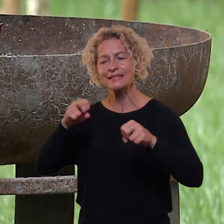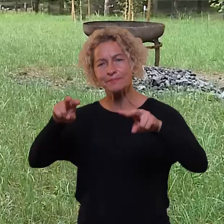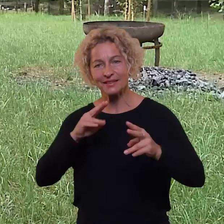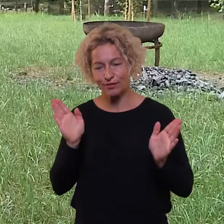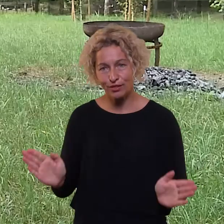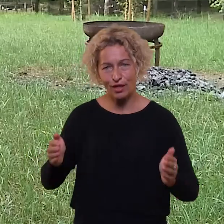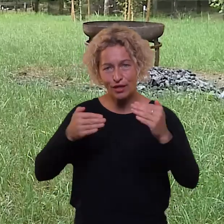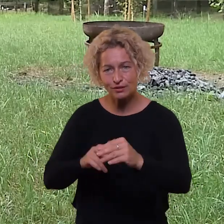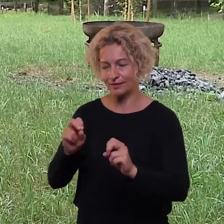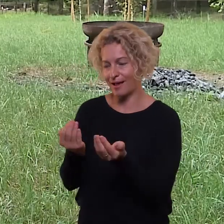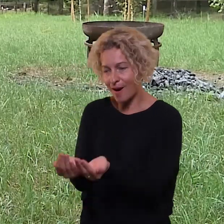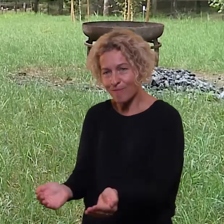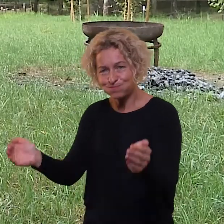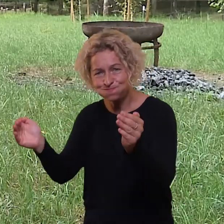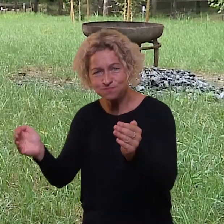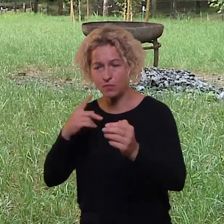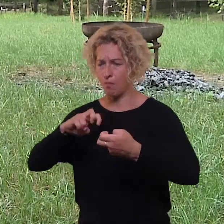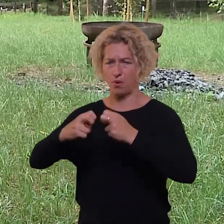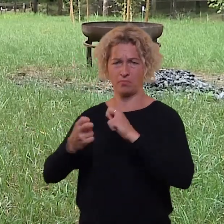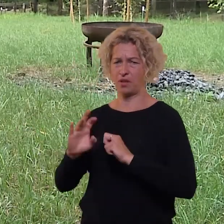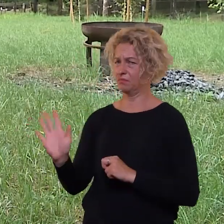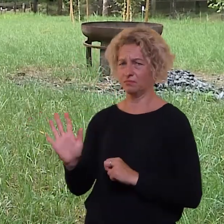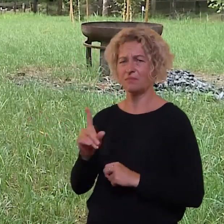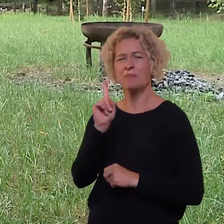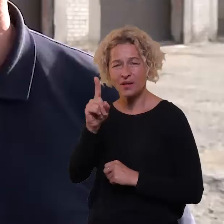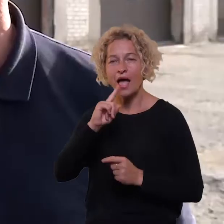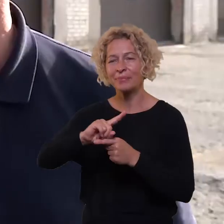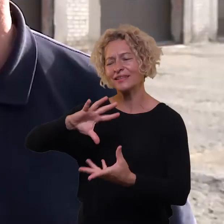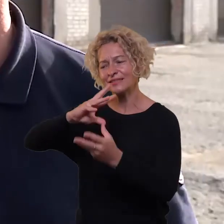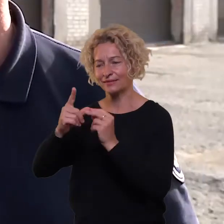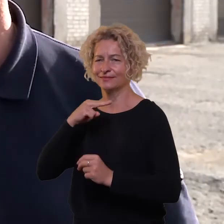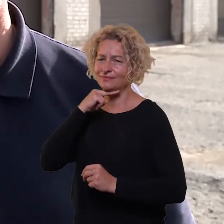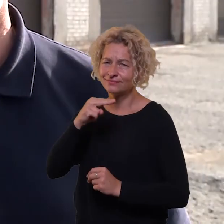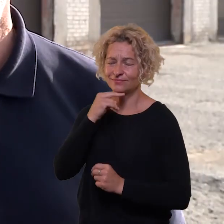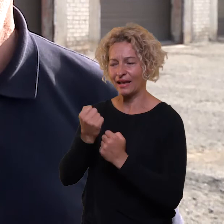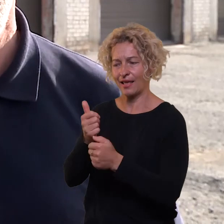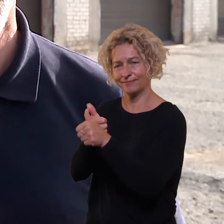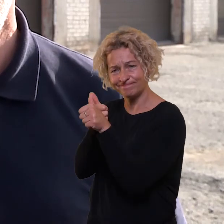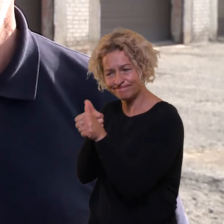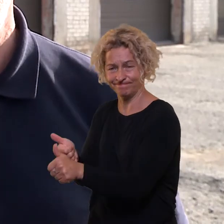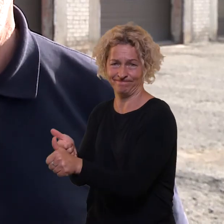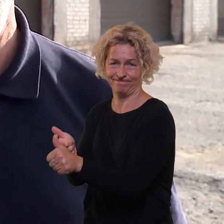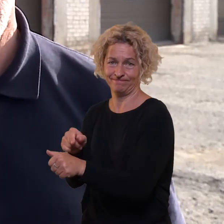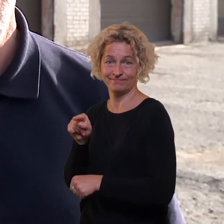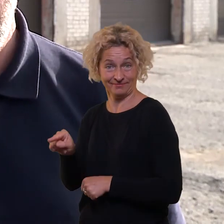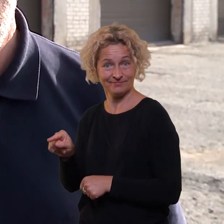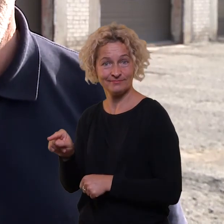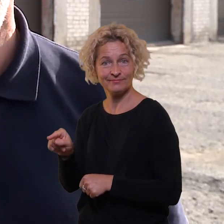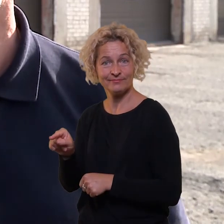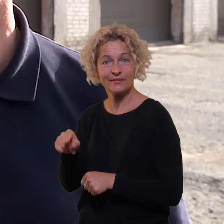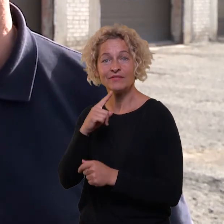problemų kaip ir nematom, tik tai reikėtų laikytis bendrūgais nesaugos taisyklių reikalavimo ir tai yra